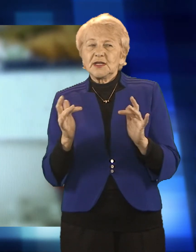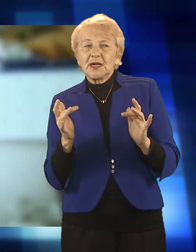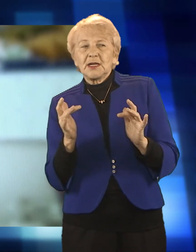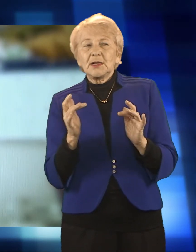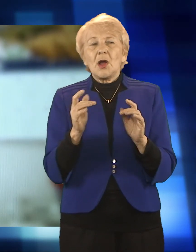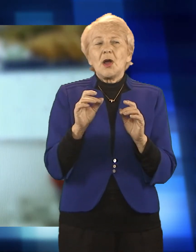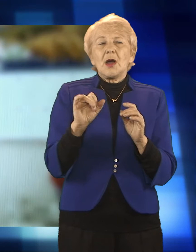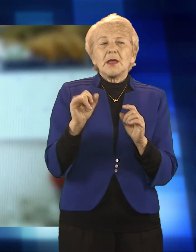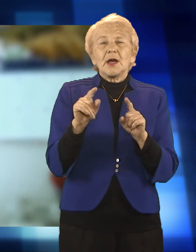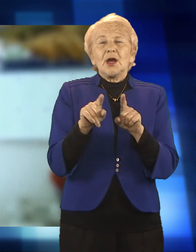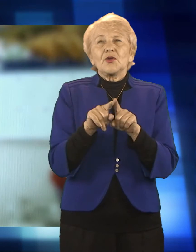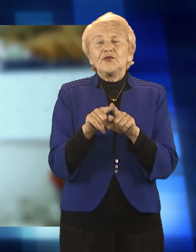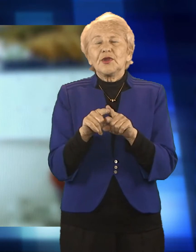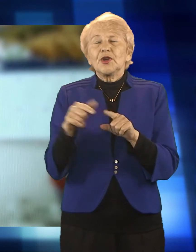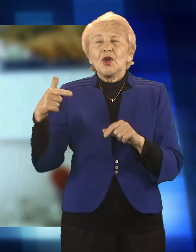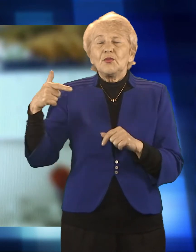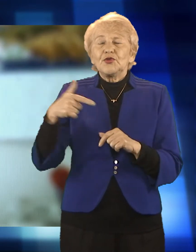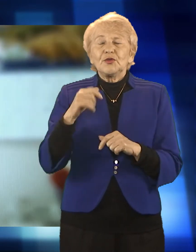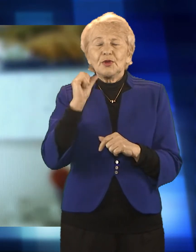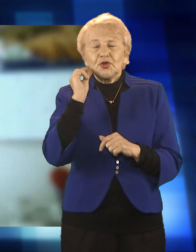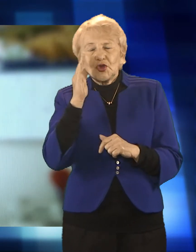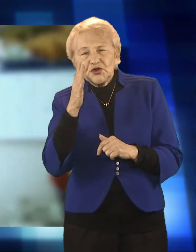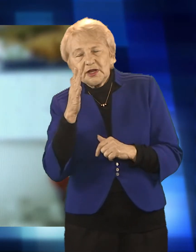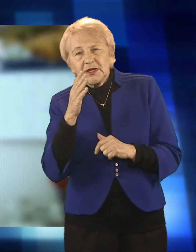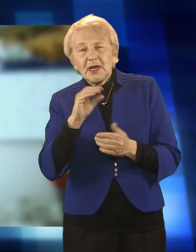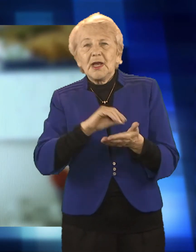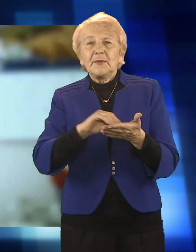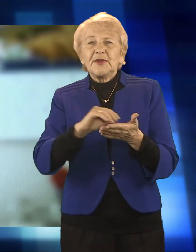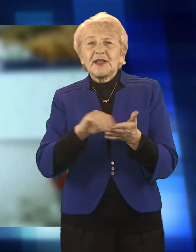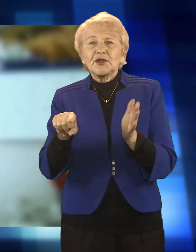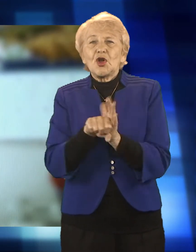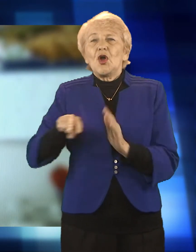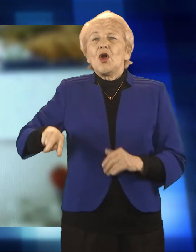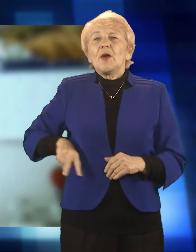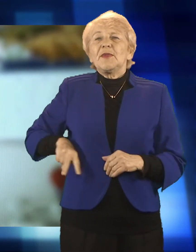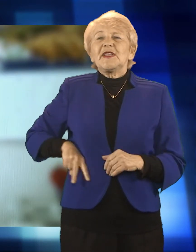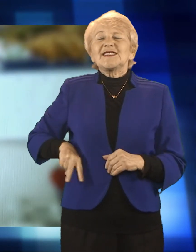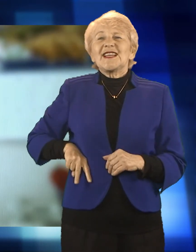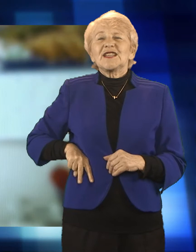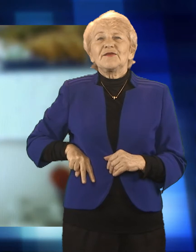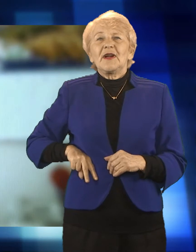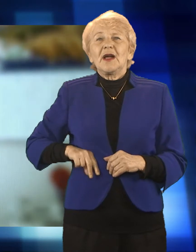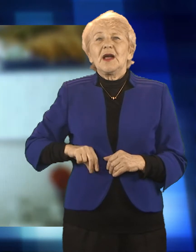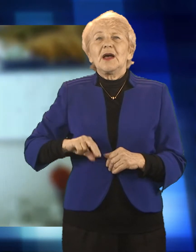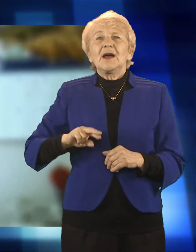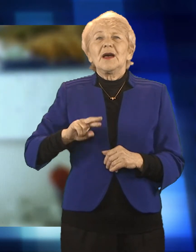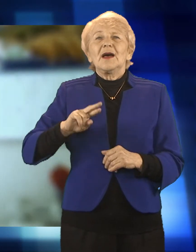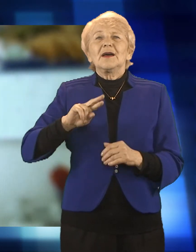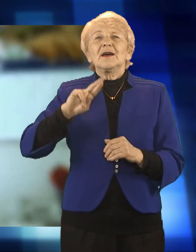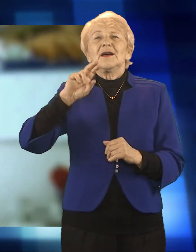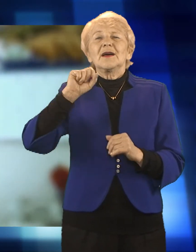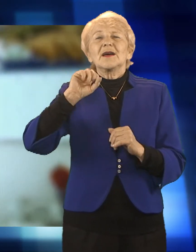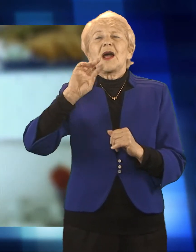obciążenie. Na bieżąco musimy śledzić i aktualizować przepisy prawa tutaj u nas